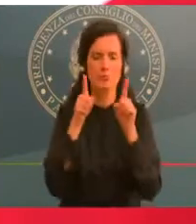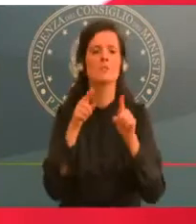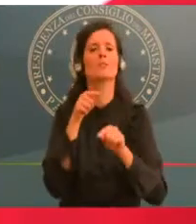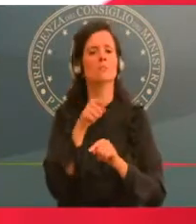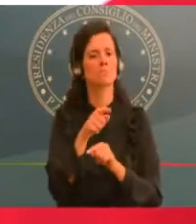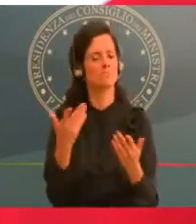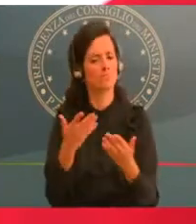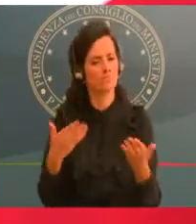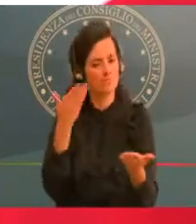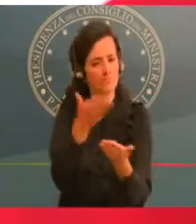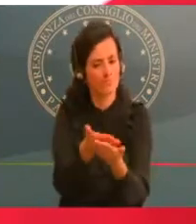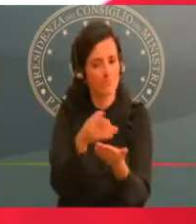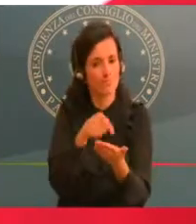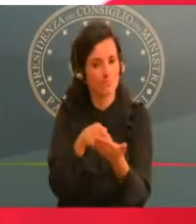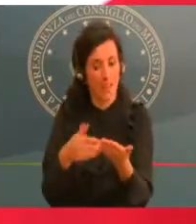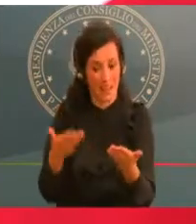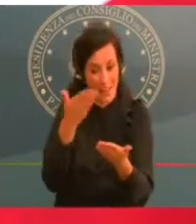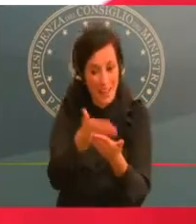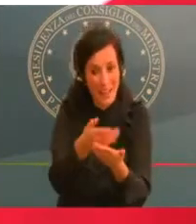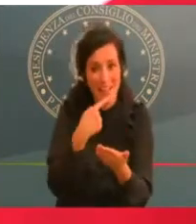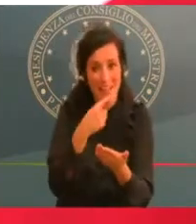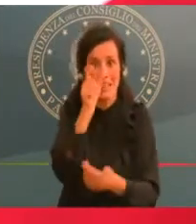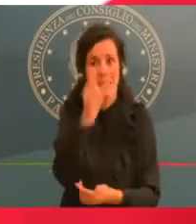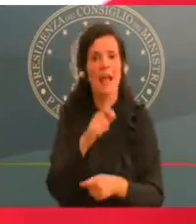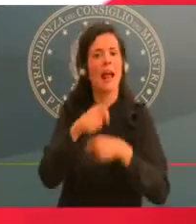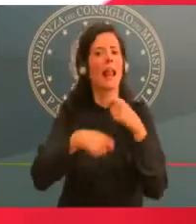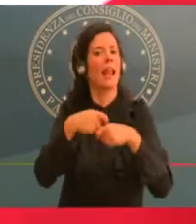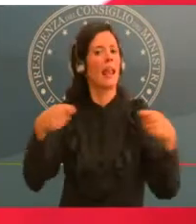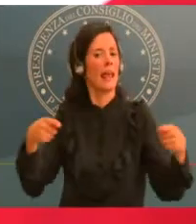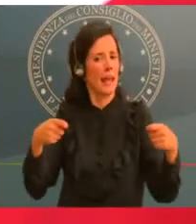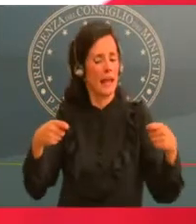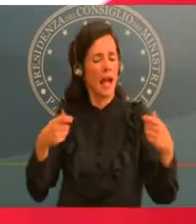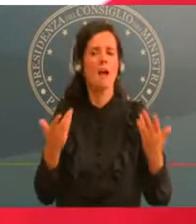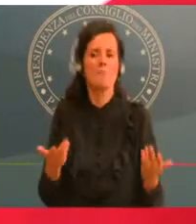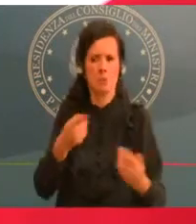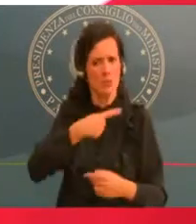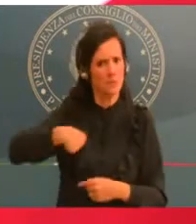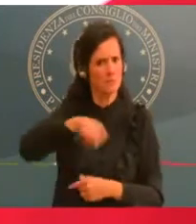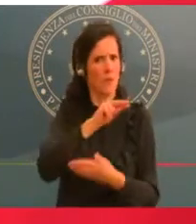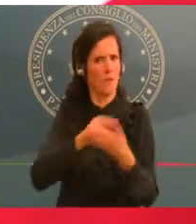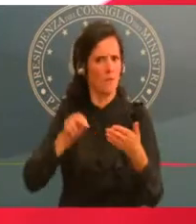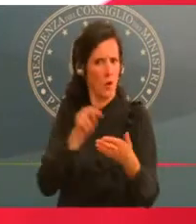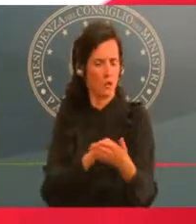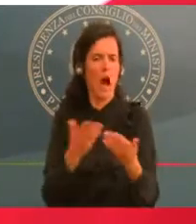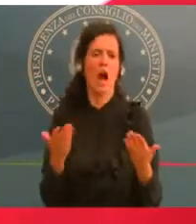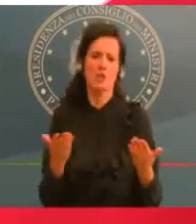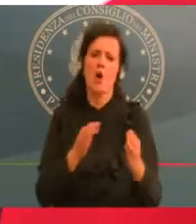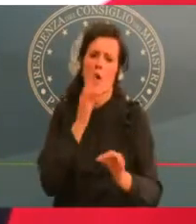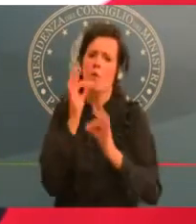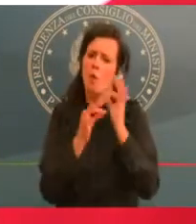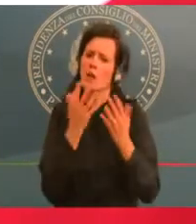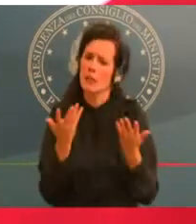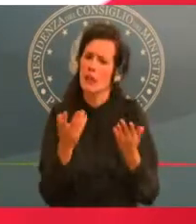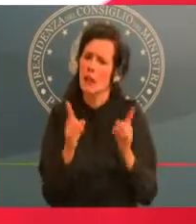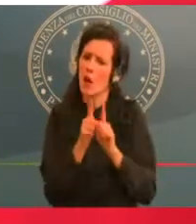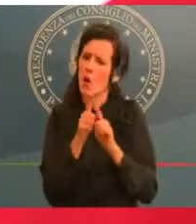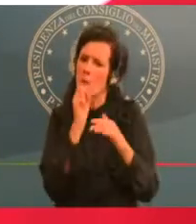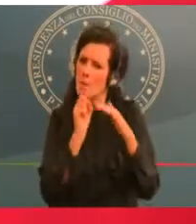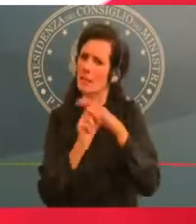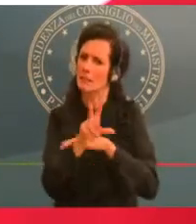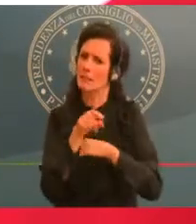segnali dei segnali che si ricollegano anche voglio immaginare alla mia richiesta